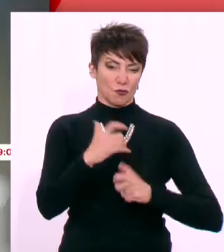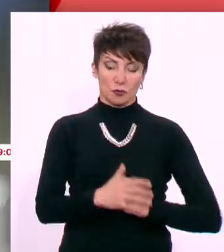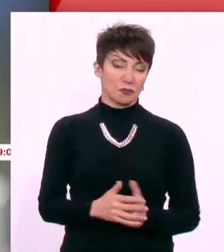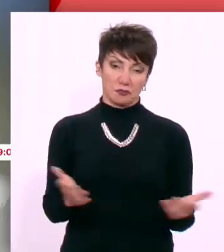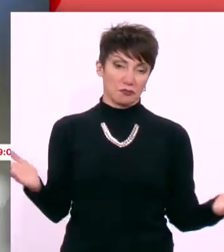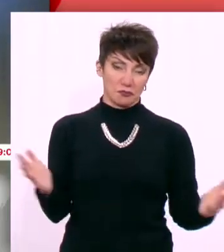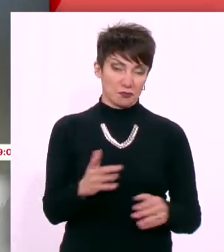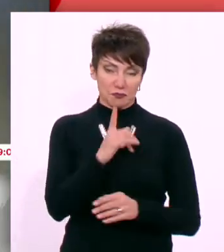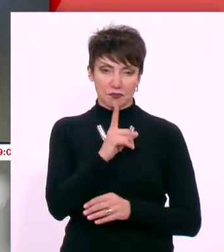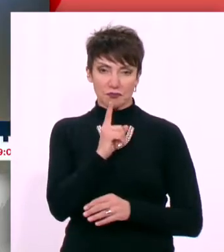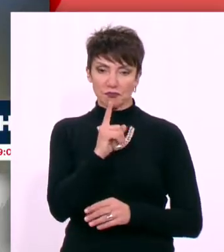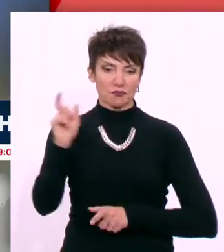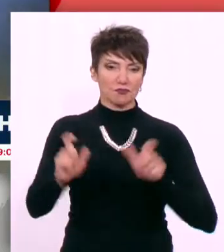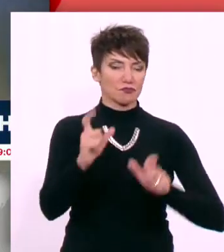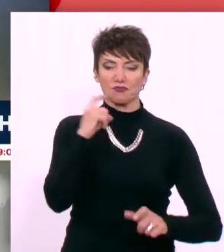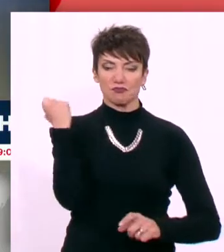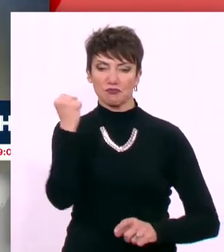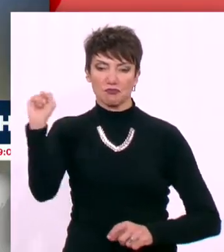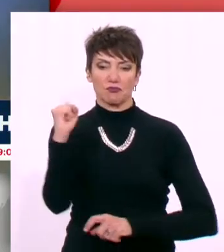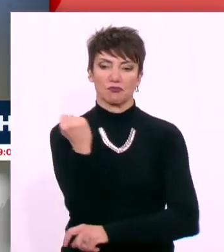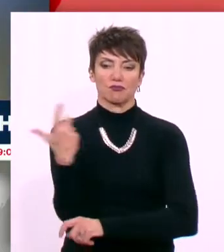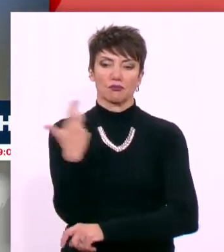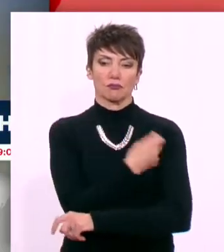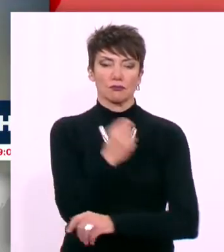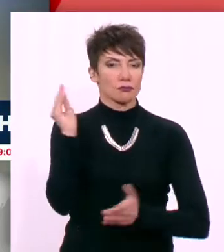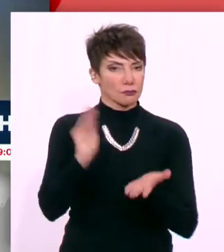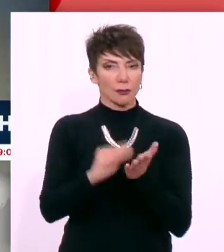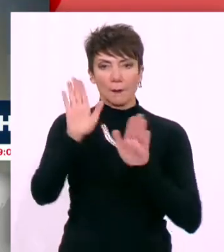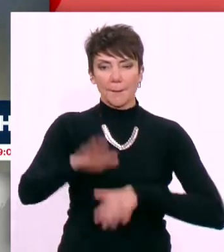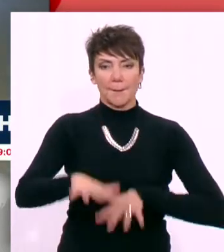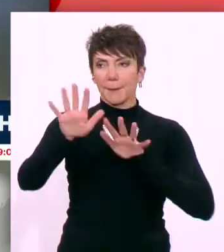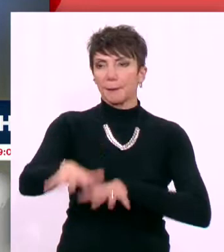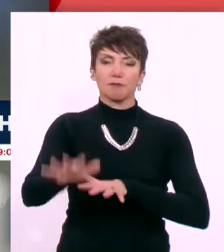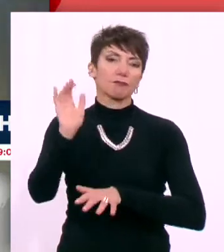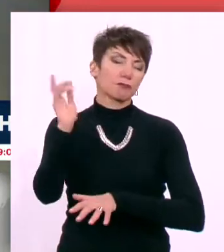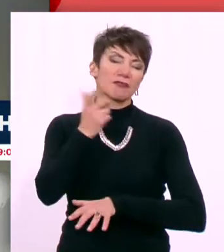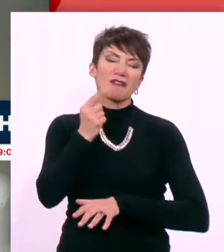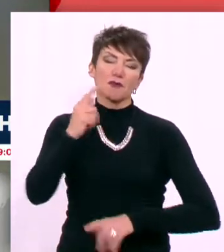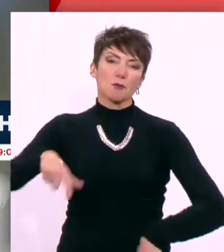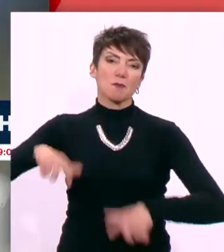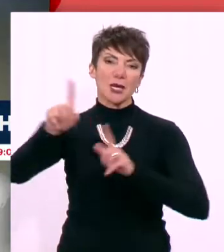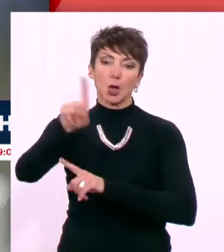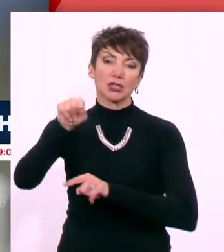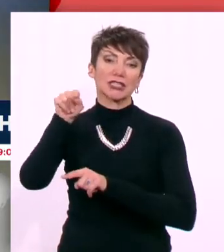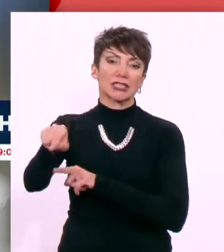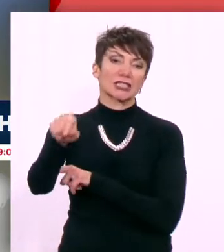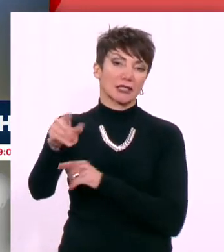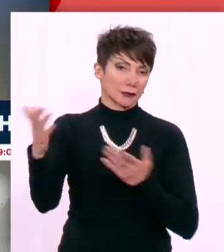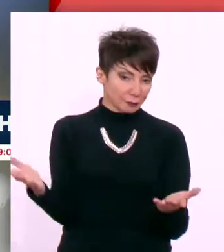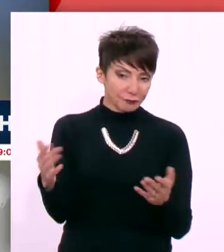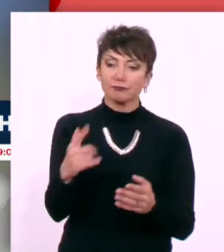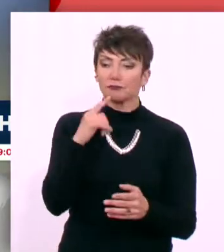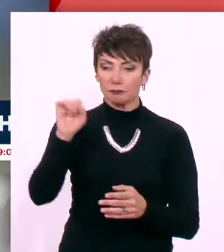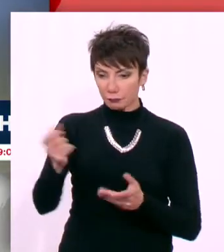Αρνητές της υποχρεωτικότητας του εμβολιασμού διοργανώνουν νέα συγκέντρωση στο Λευκό Πύργο στη Θεσσαλονίκη την προσεχή Κυριακή. Μεταξύ των